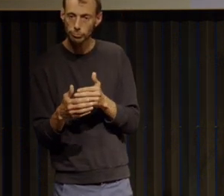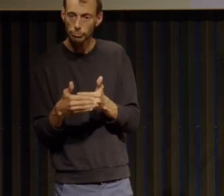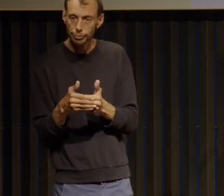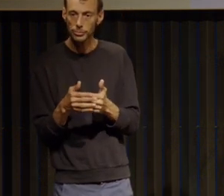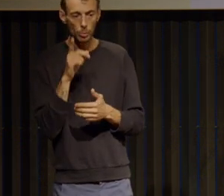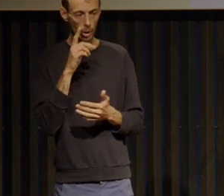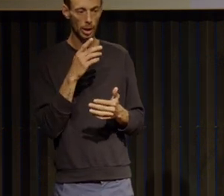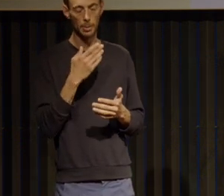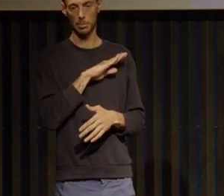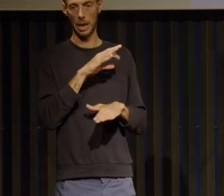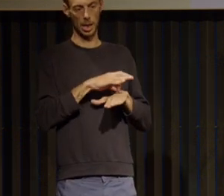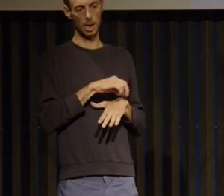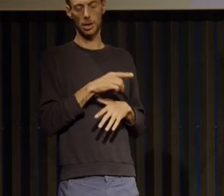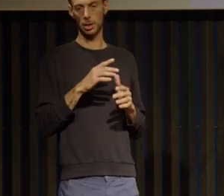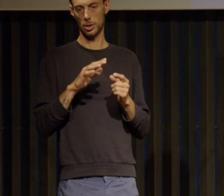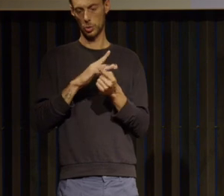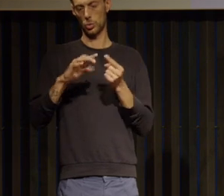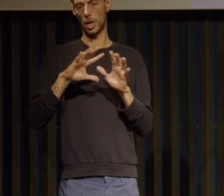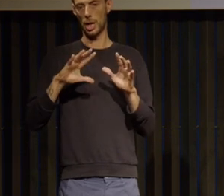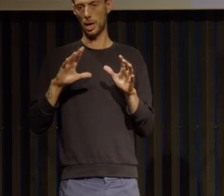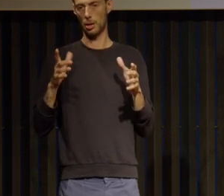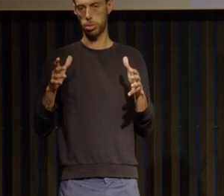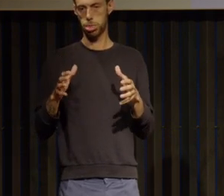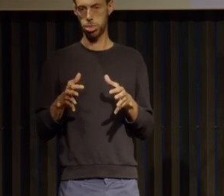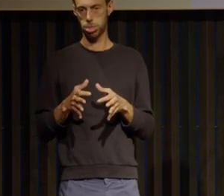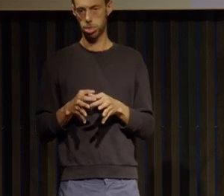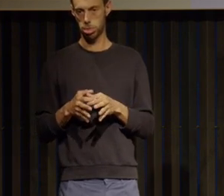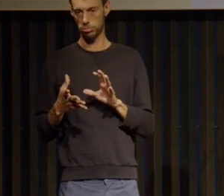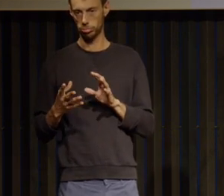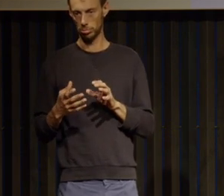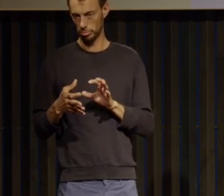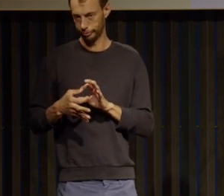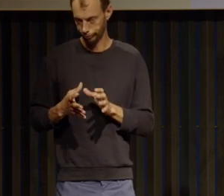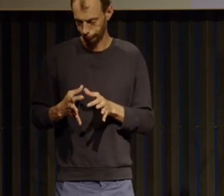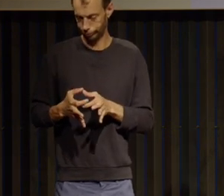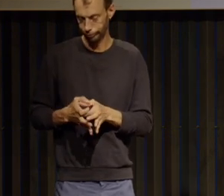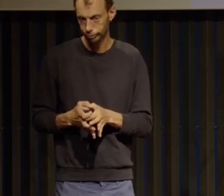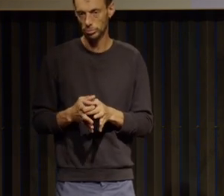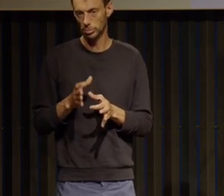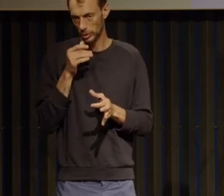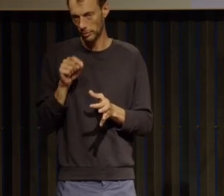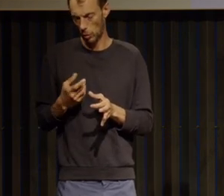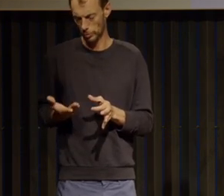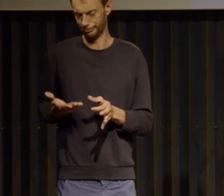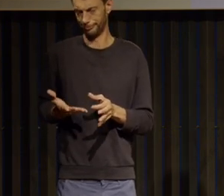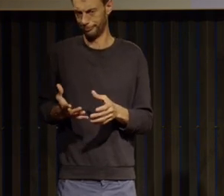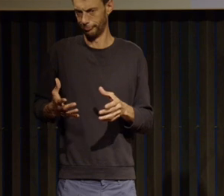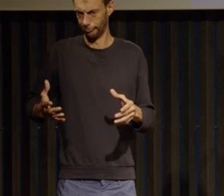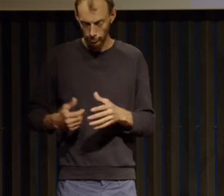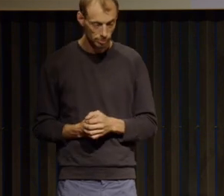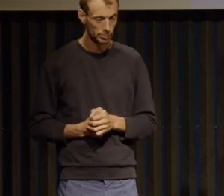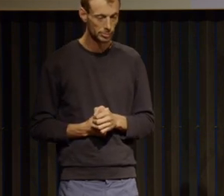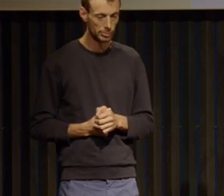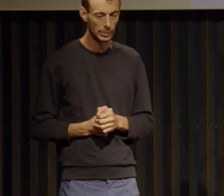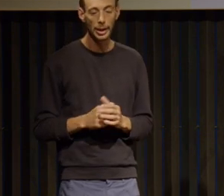amoindri on va dire ou vraiment affaibli par la maladie et puis ensuite dans la deuxième partie du livre je travaille davantage sur les questions